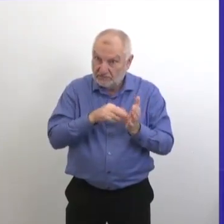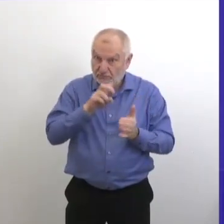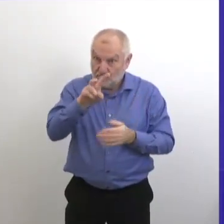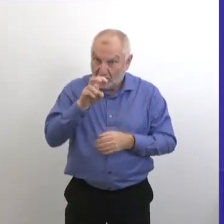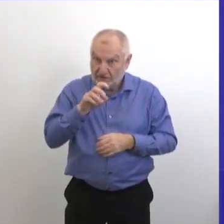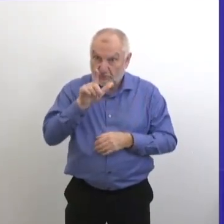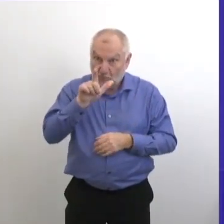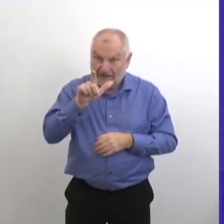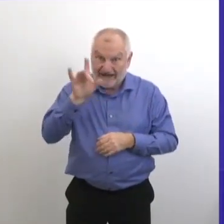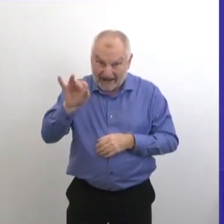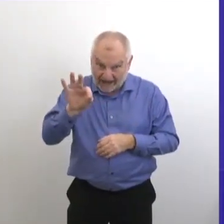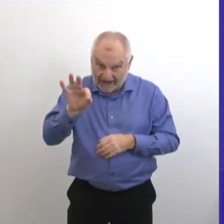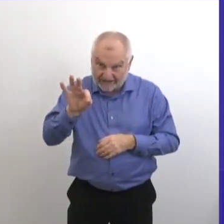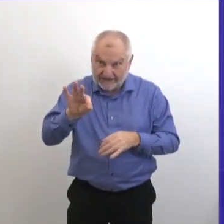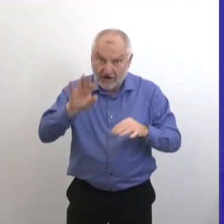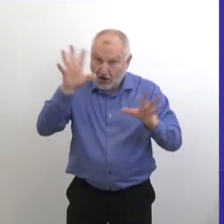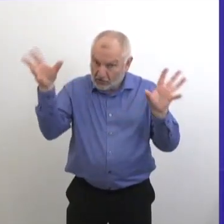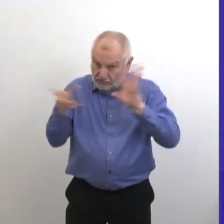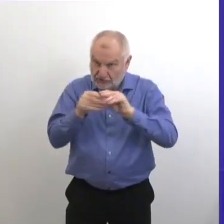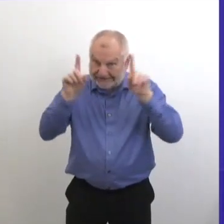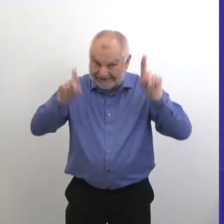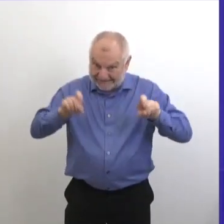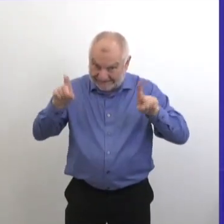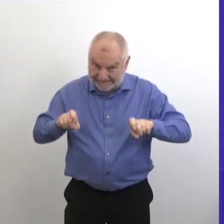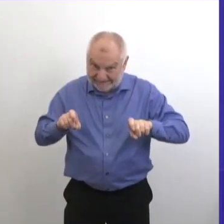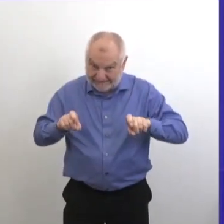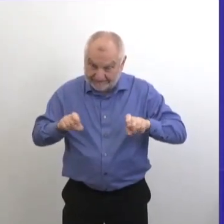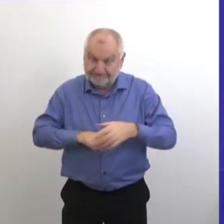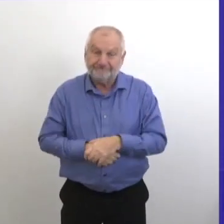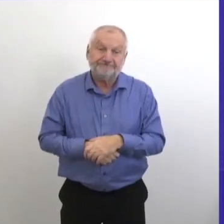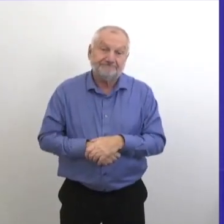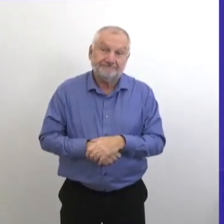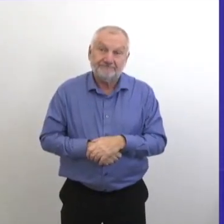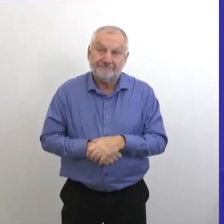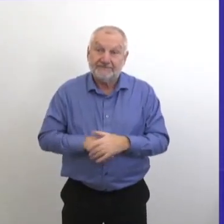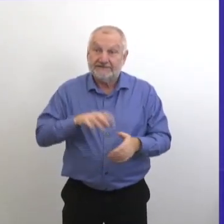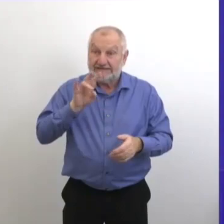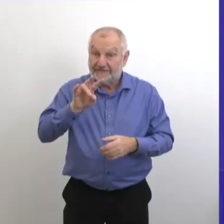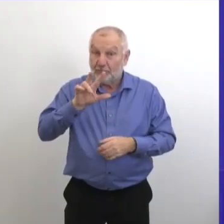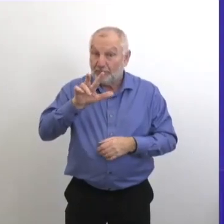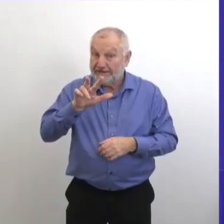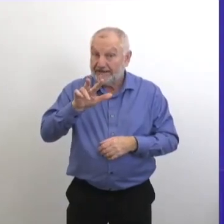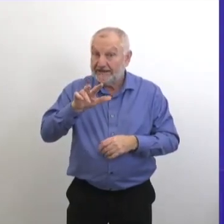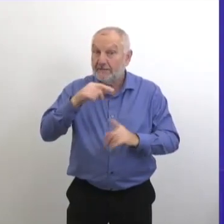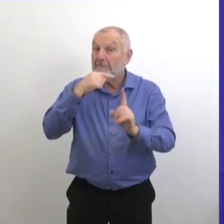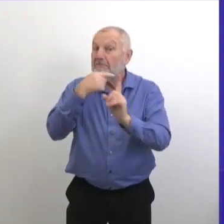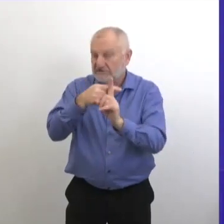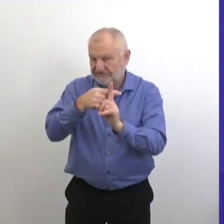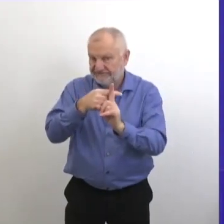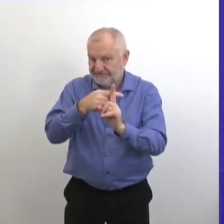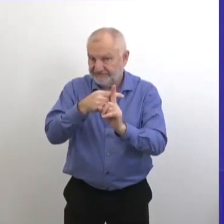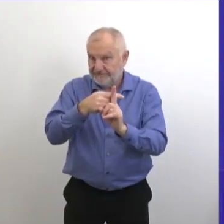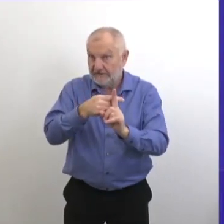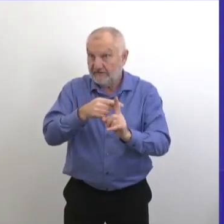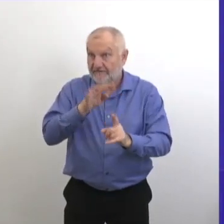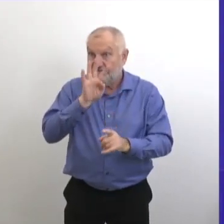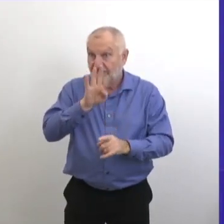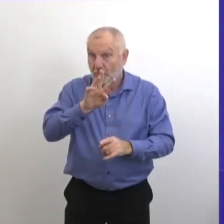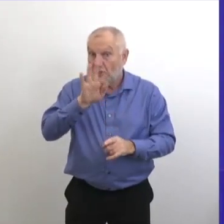Et 1229 ont été testés. Alors, les 73 cas positifs sont 43